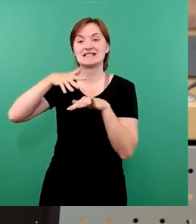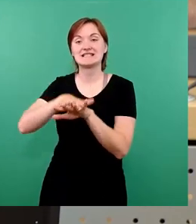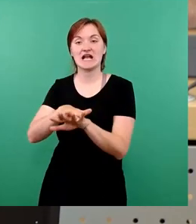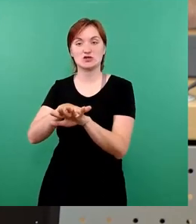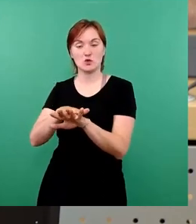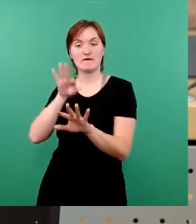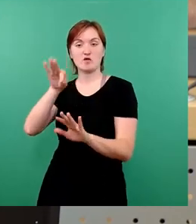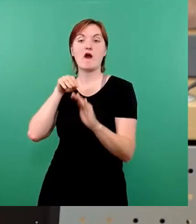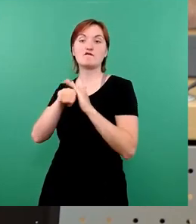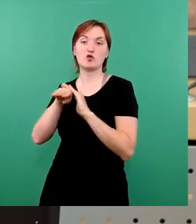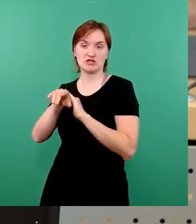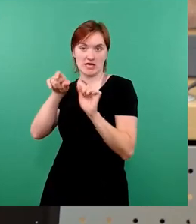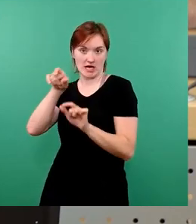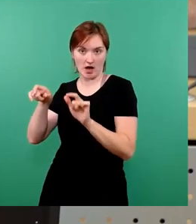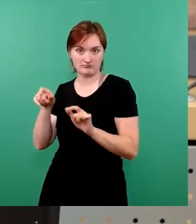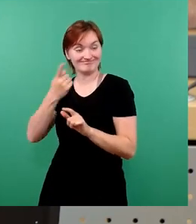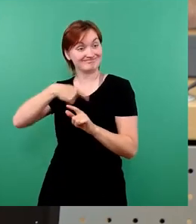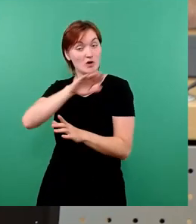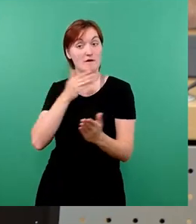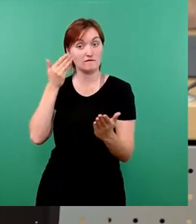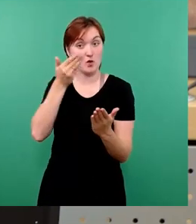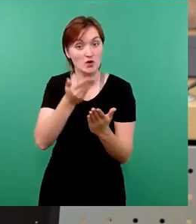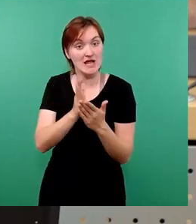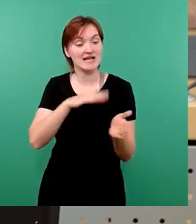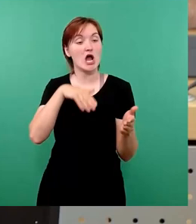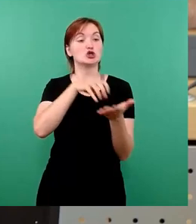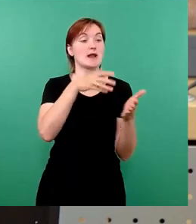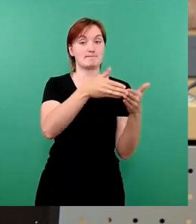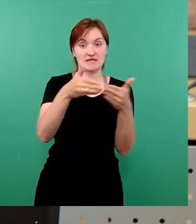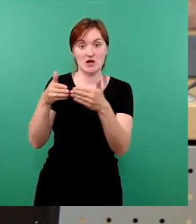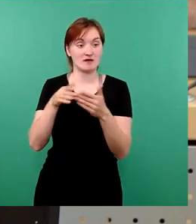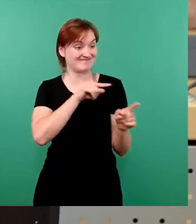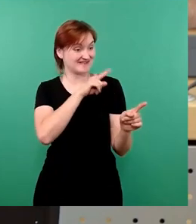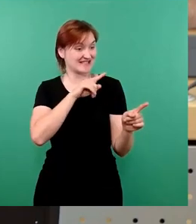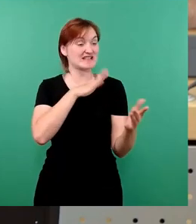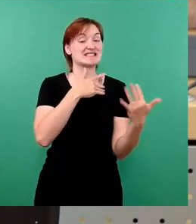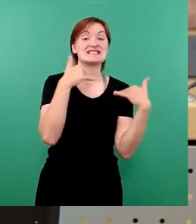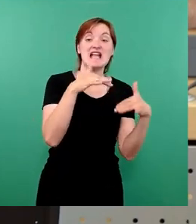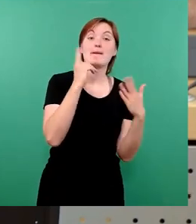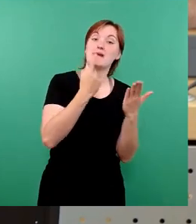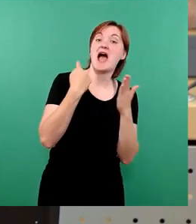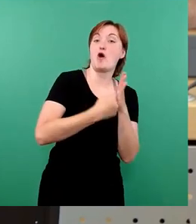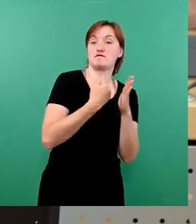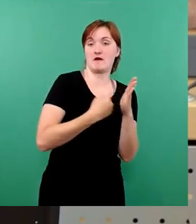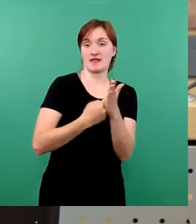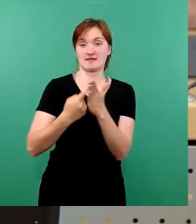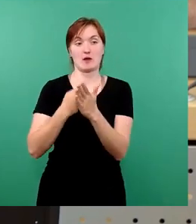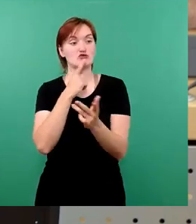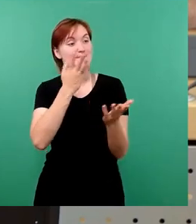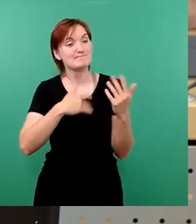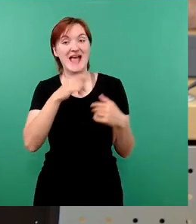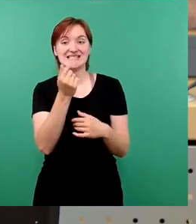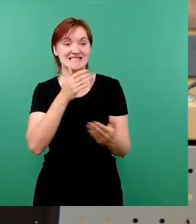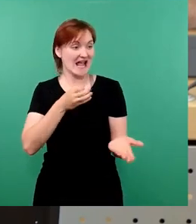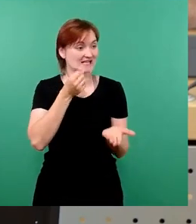Geflüchteten. Wir haben vorgeschlagen, in Stadtbezirken, wo zusätzlicher Aufwand entsteht, muss zusätzliches Geld hinfließen, damit die